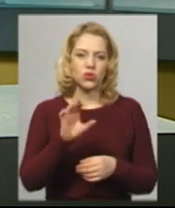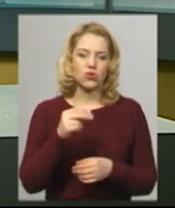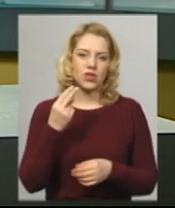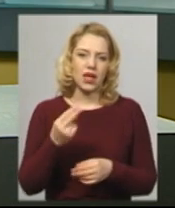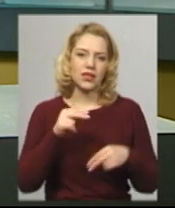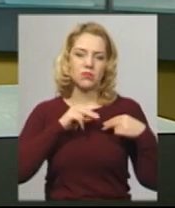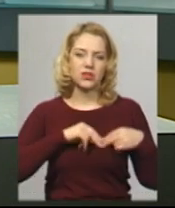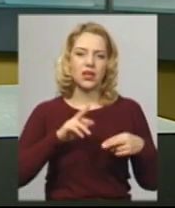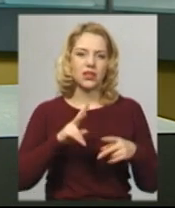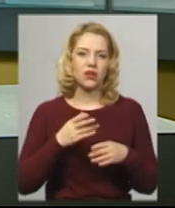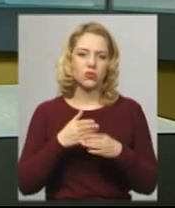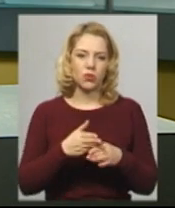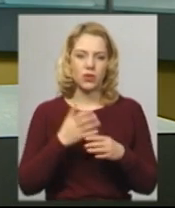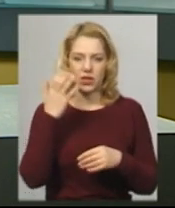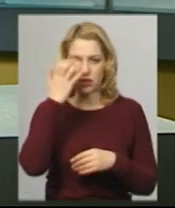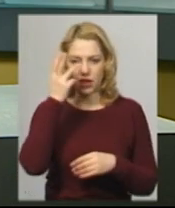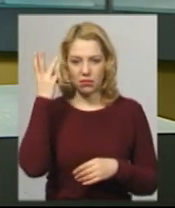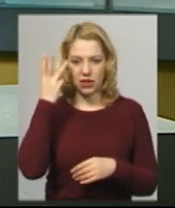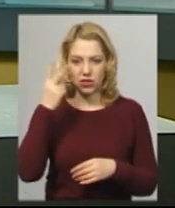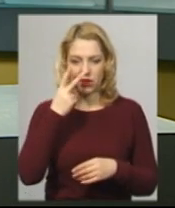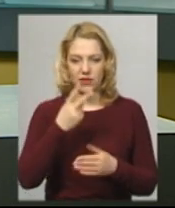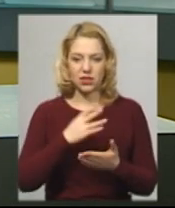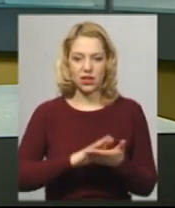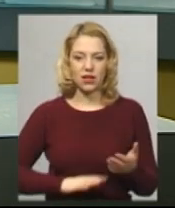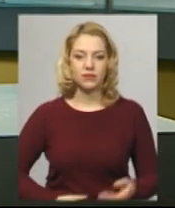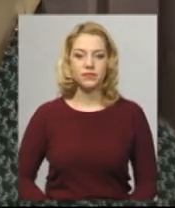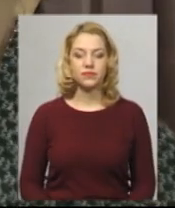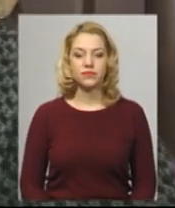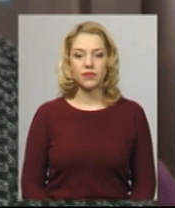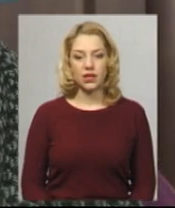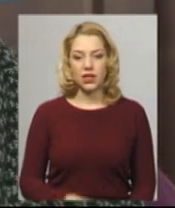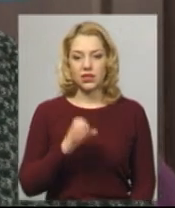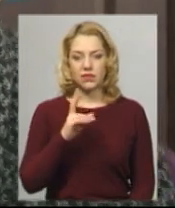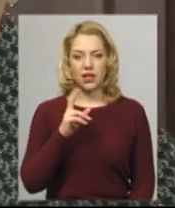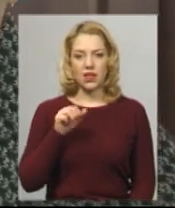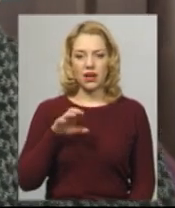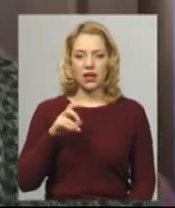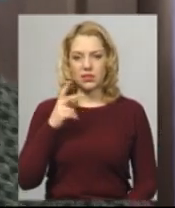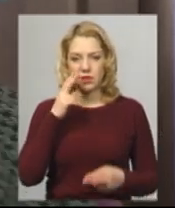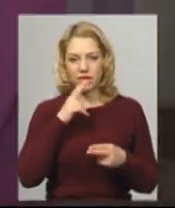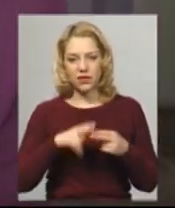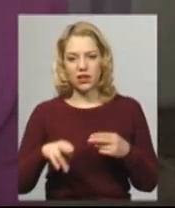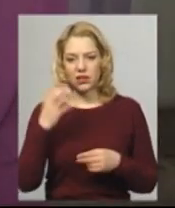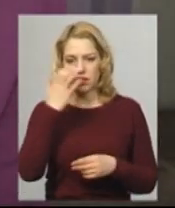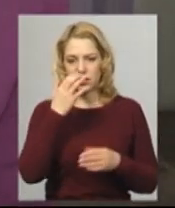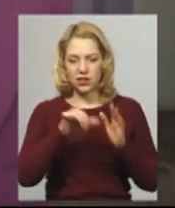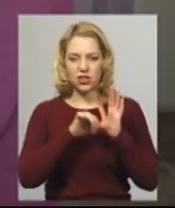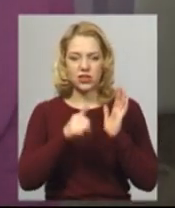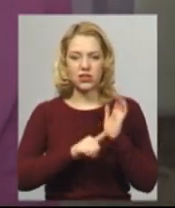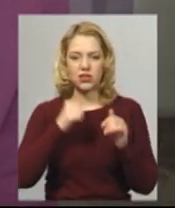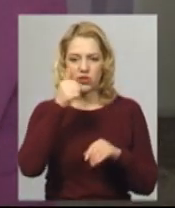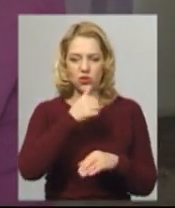допомагають незрячим хмельничанам – дивіться в сюжеті. Світлана Касприк втратила зір 16 років тому.